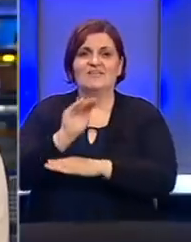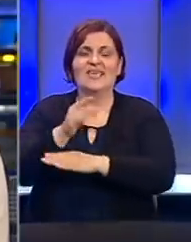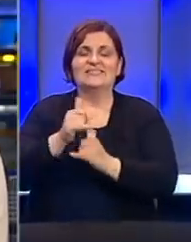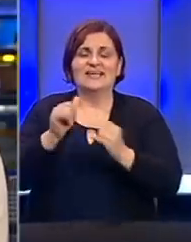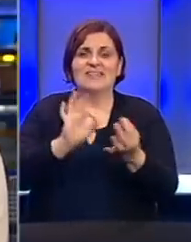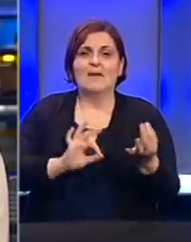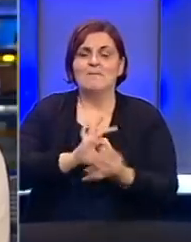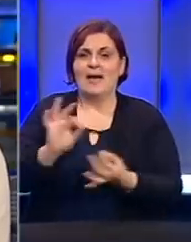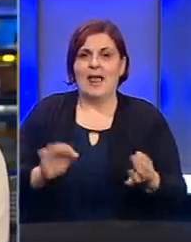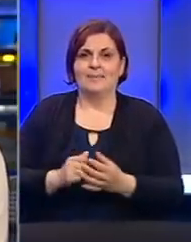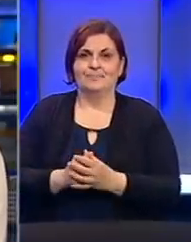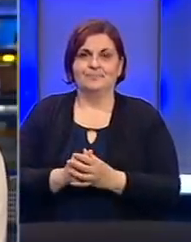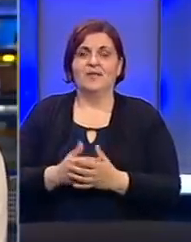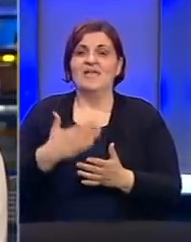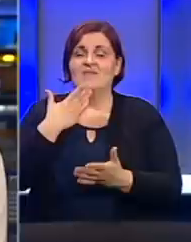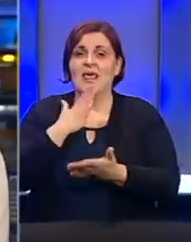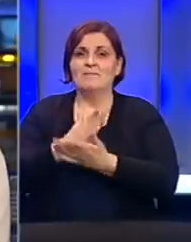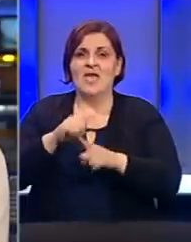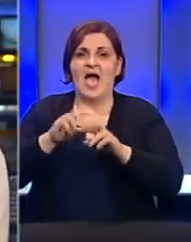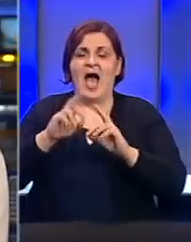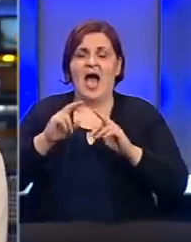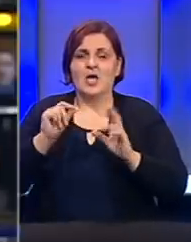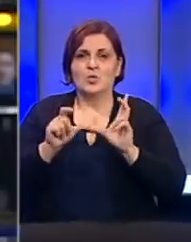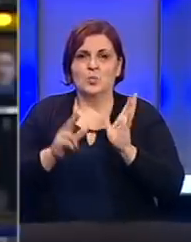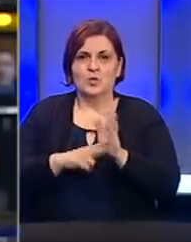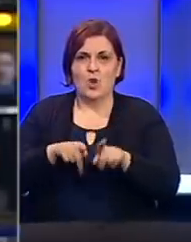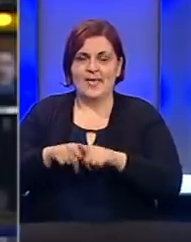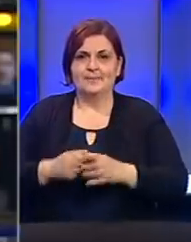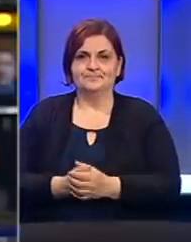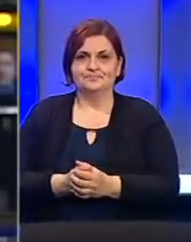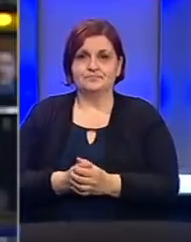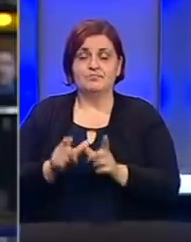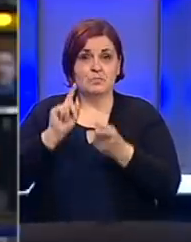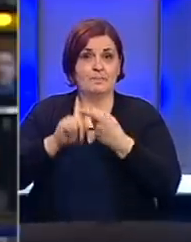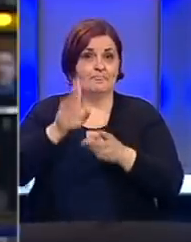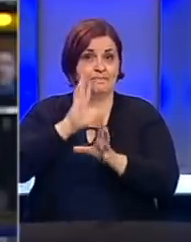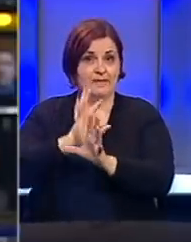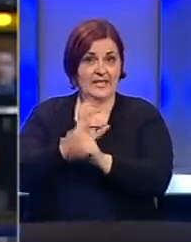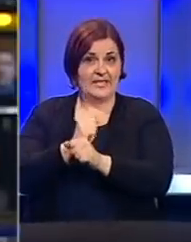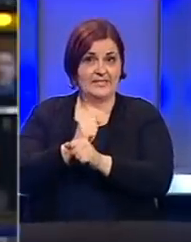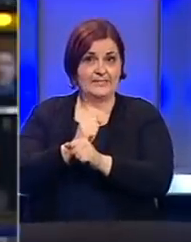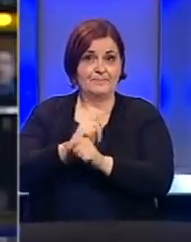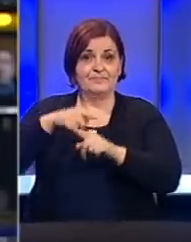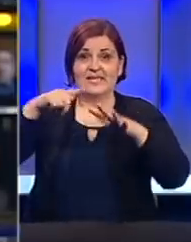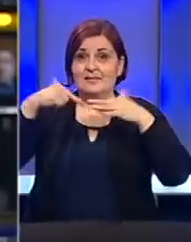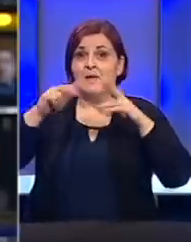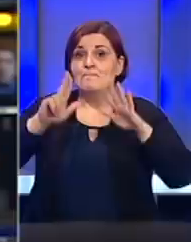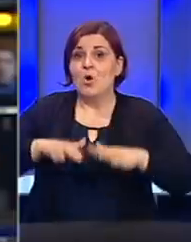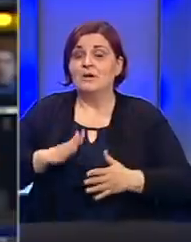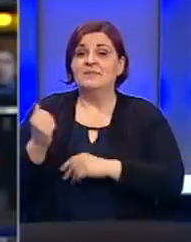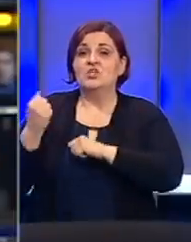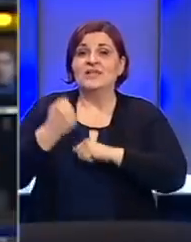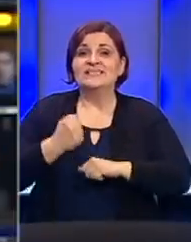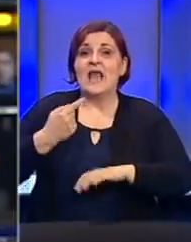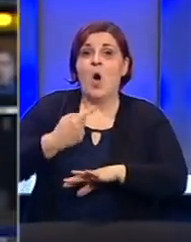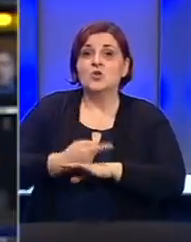iz Maglaja. Studio. Hvala. Bio je to Harun Bošnjak. U Federaciji Bosne i Hercegovine narednog tjedna mogla bi